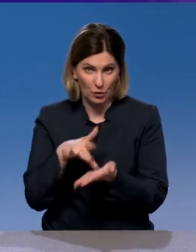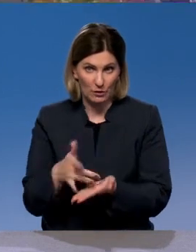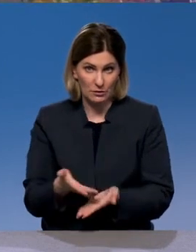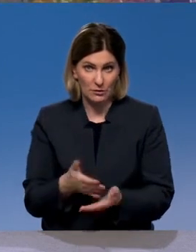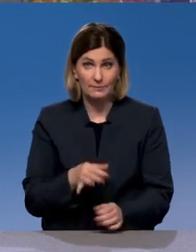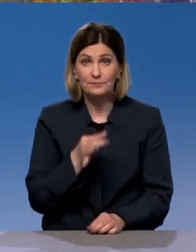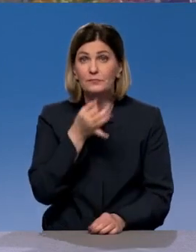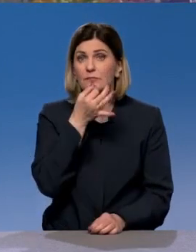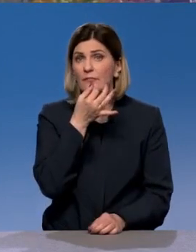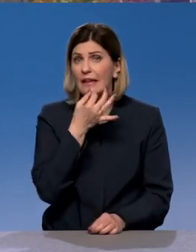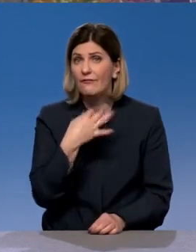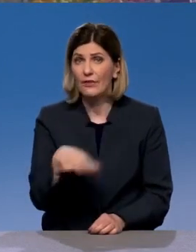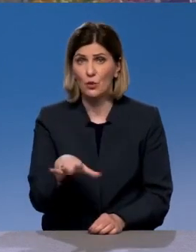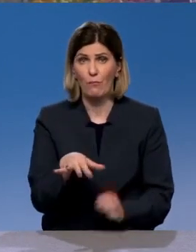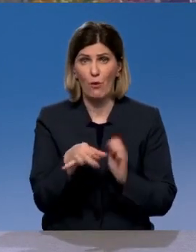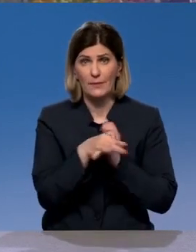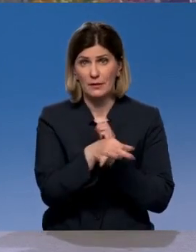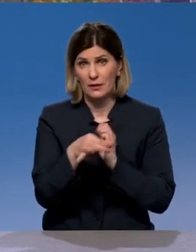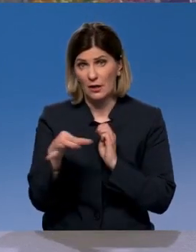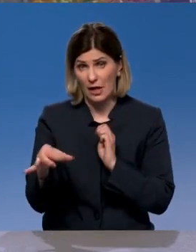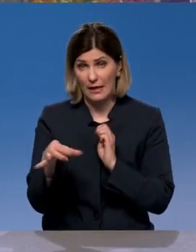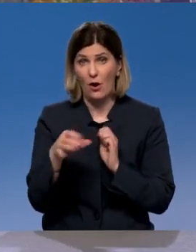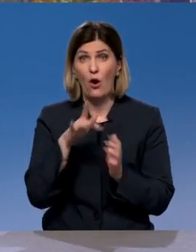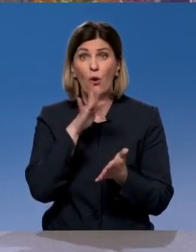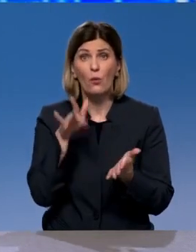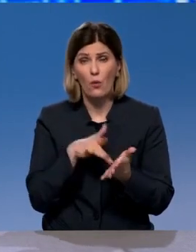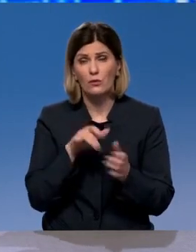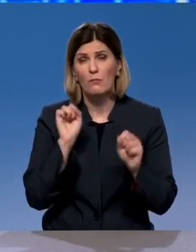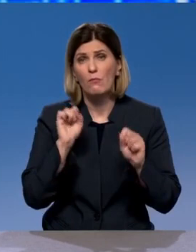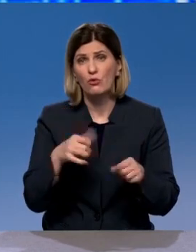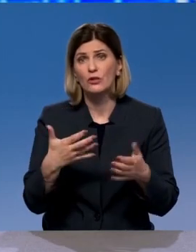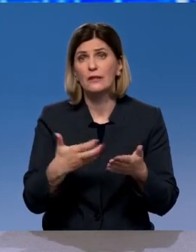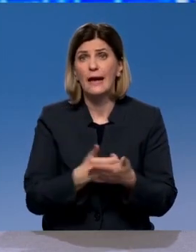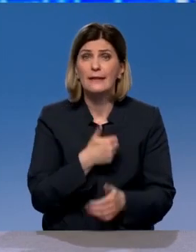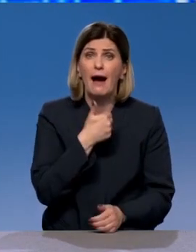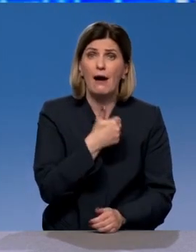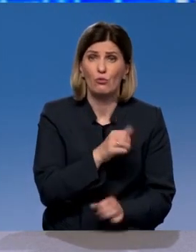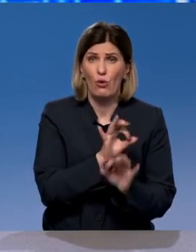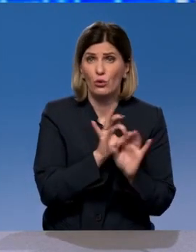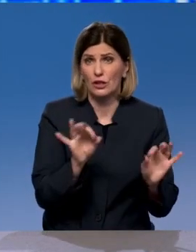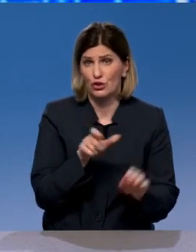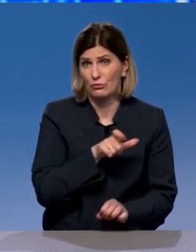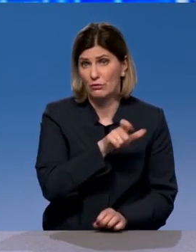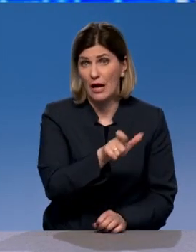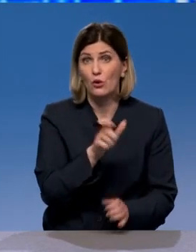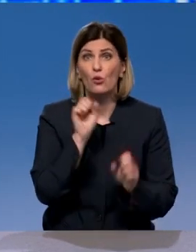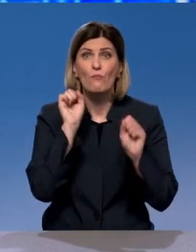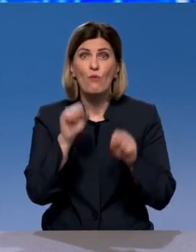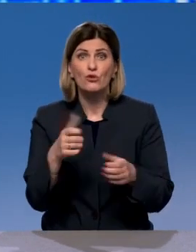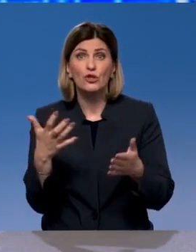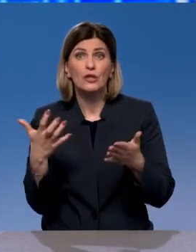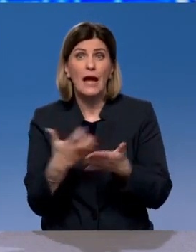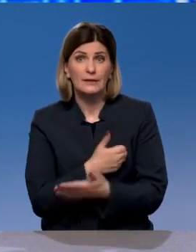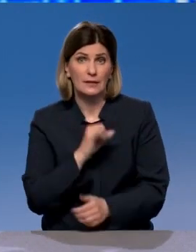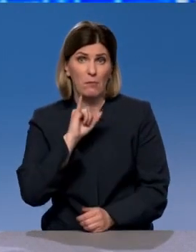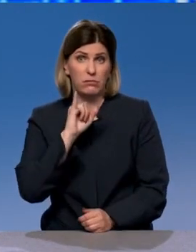любом субъекте федерации можно найти и отличную дорогу, и очень плохую дорогу. Москве, да? Даже в Москве. Вопрос в соотношении. Несмотря